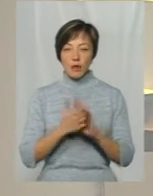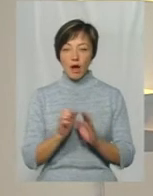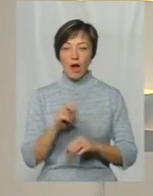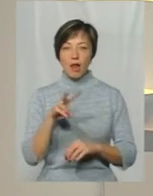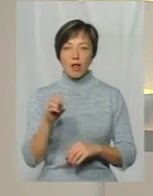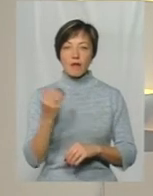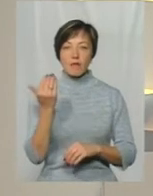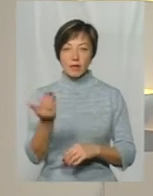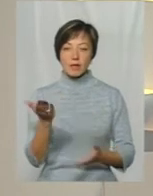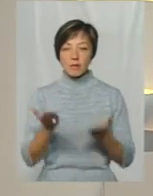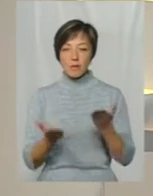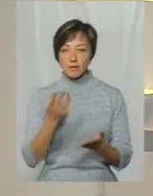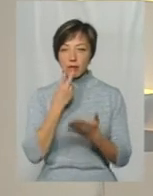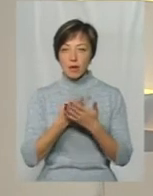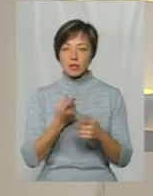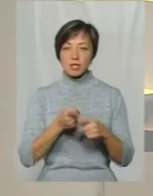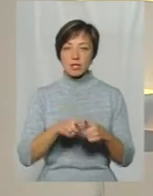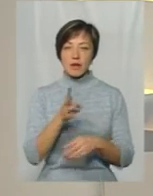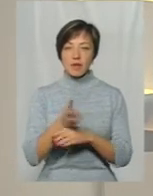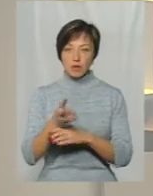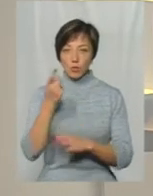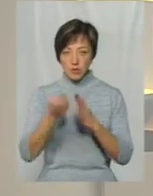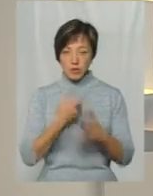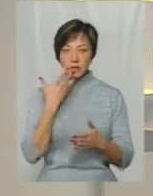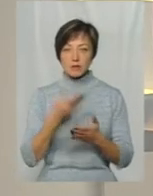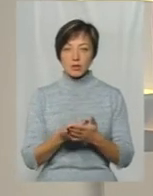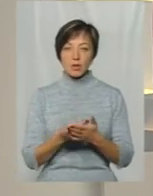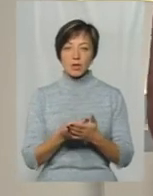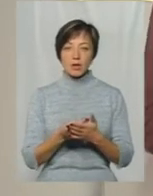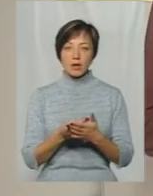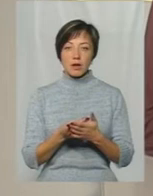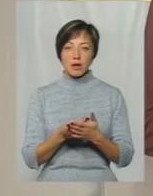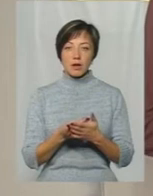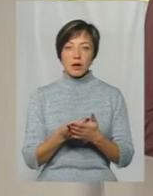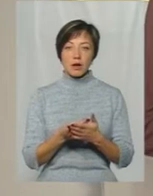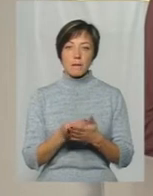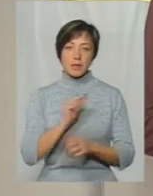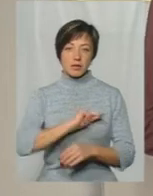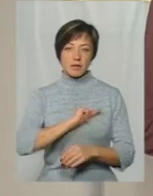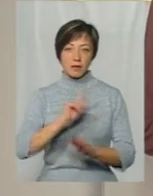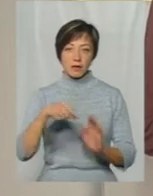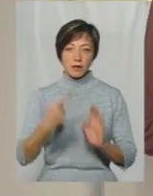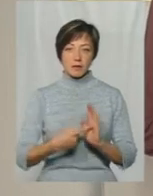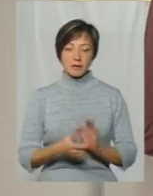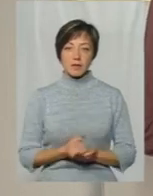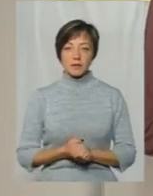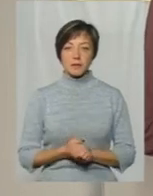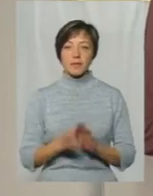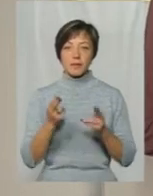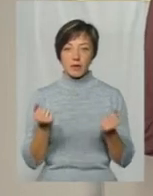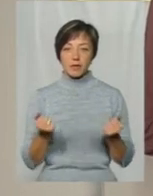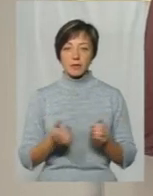Тетяно, напевно, що бачили це відео Впізнали своїх, ну, нехай не напряму, але підлеглих? Так